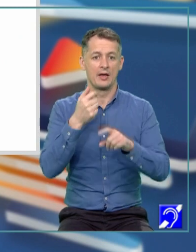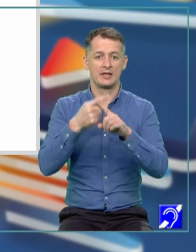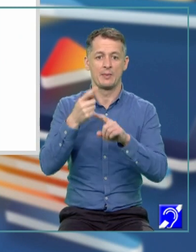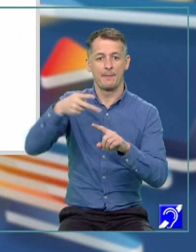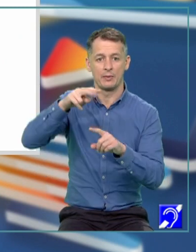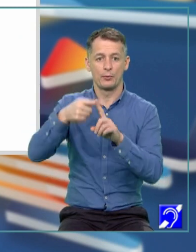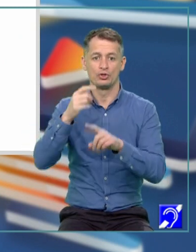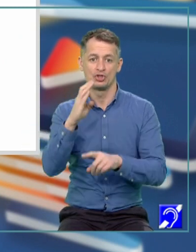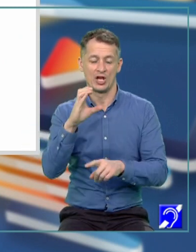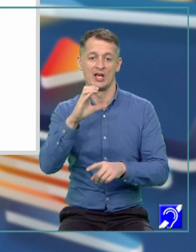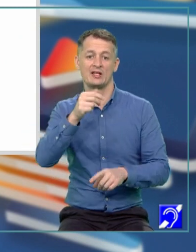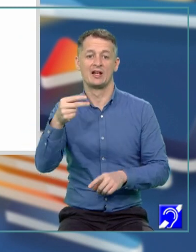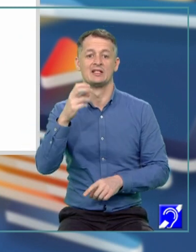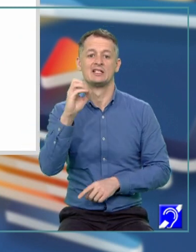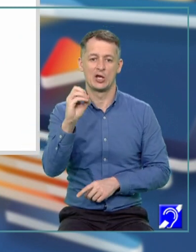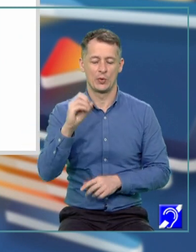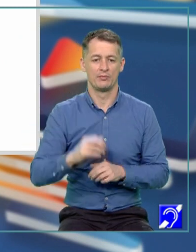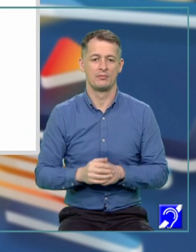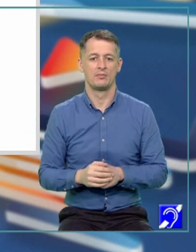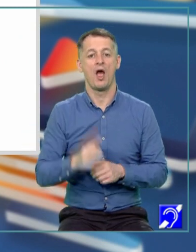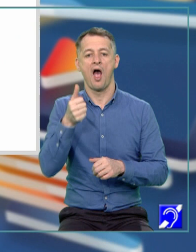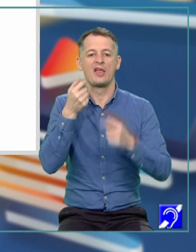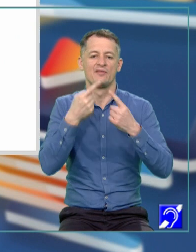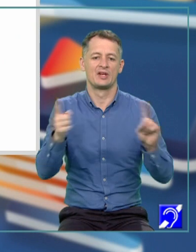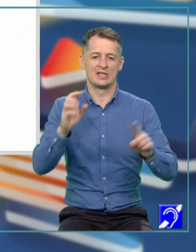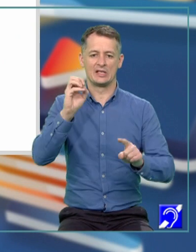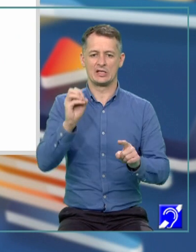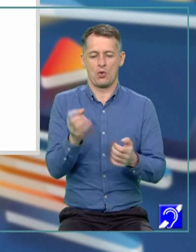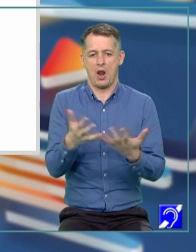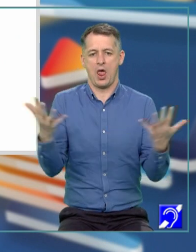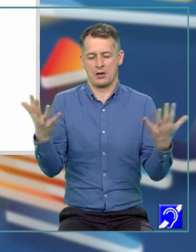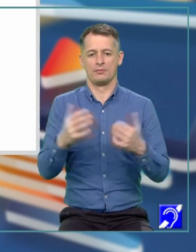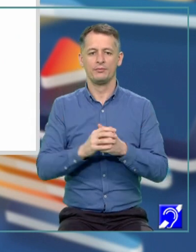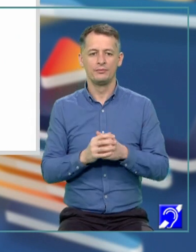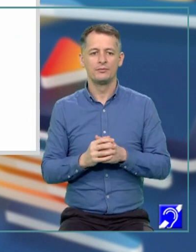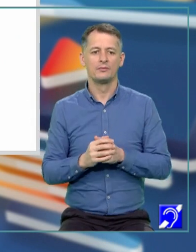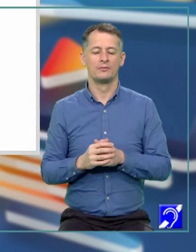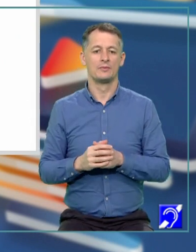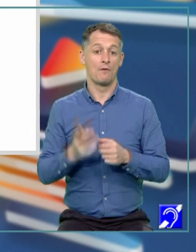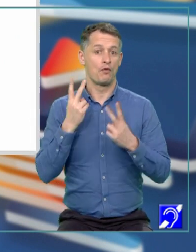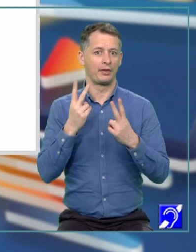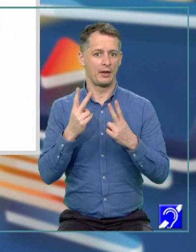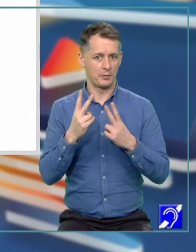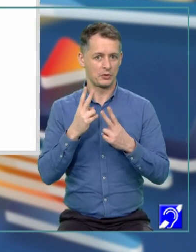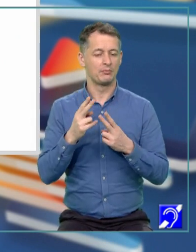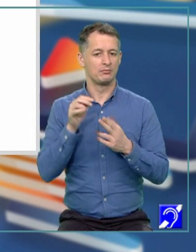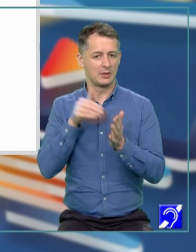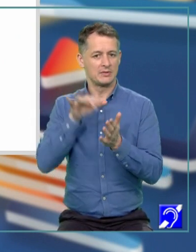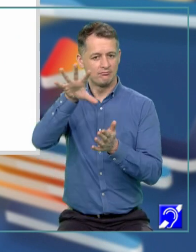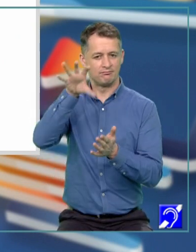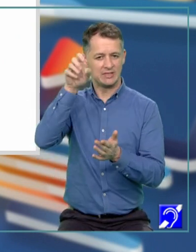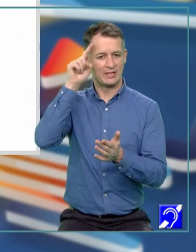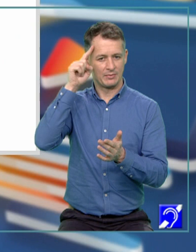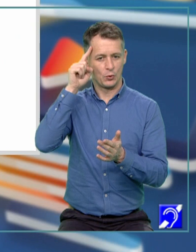plus C este egal cu 0, cu A-ul diferit de 0, evident. E foarte important să reținem acest lucru.